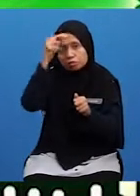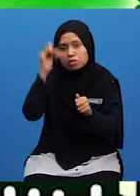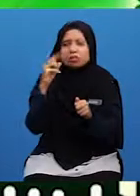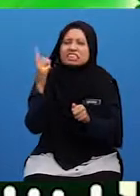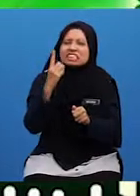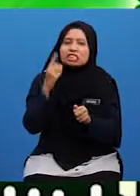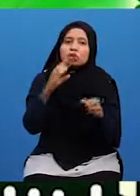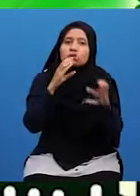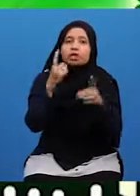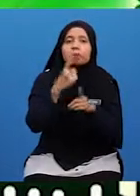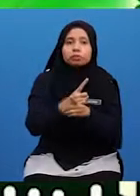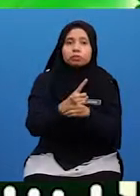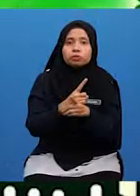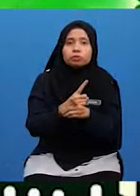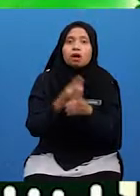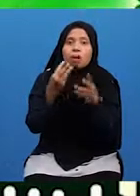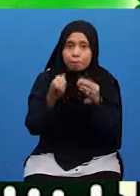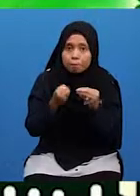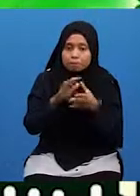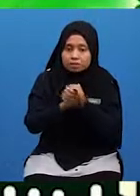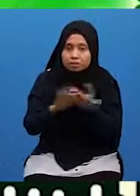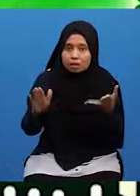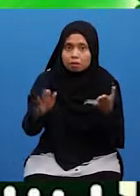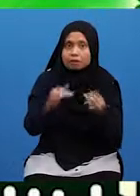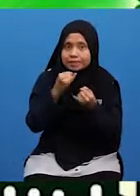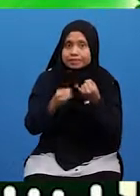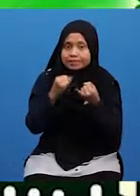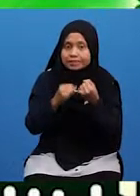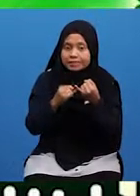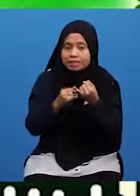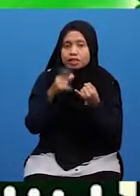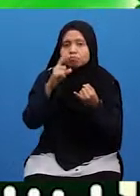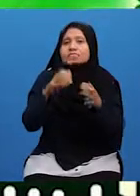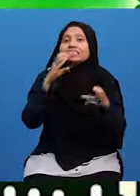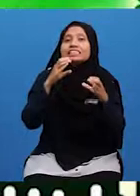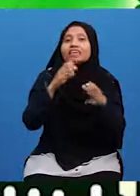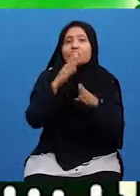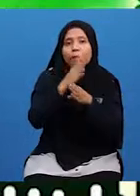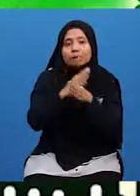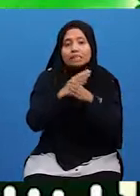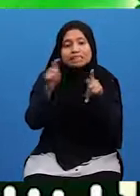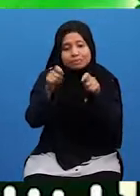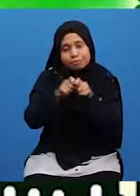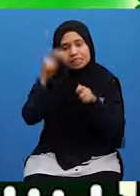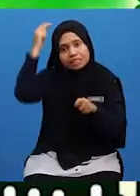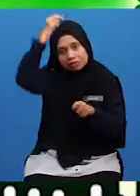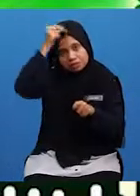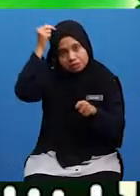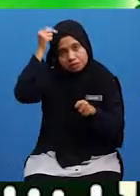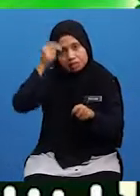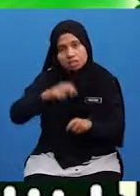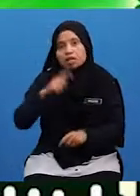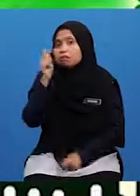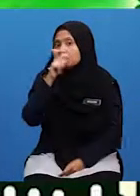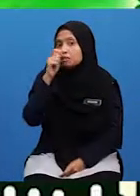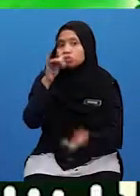Nak selamat di akhirat Bercakaplah benar Seperti Nabi Berbohong